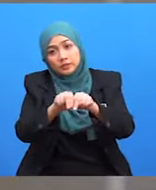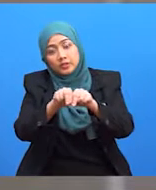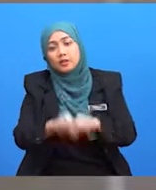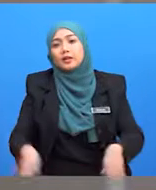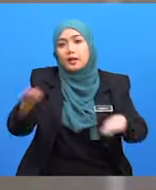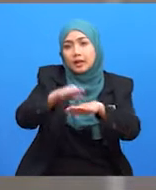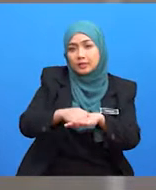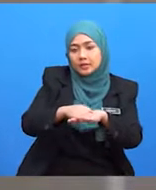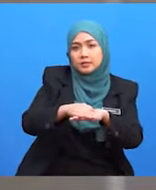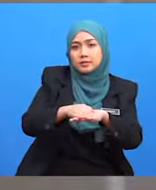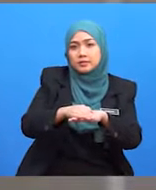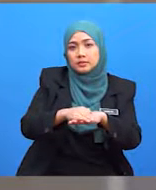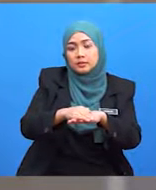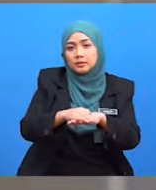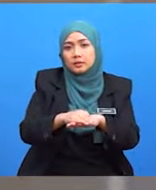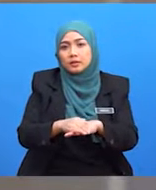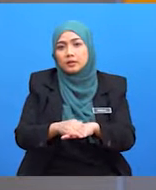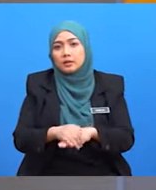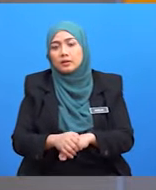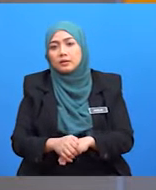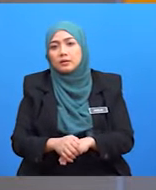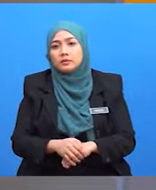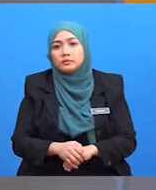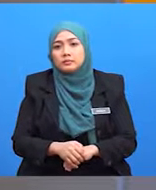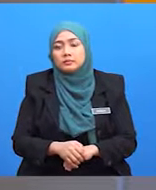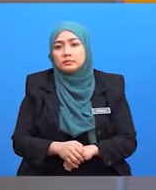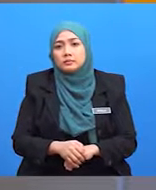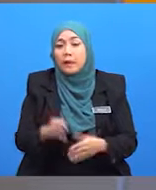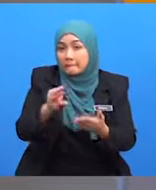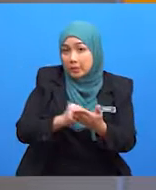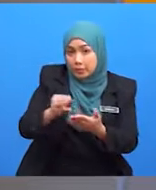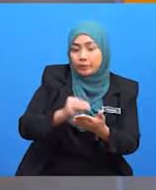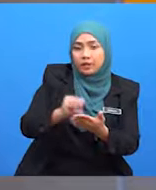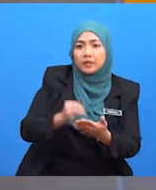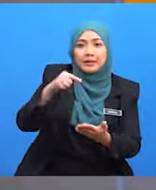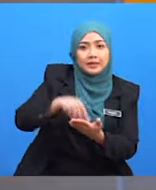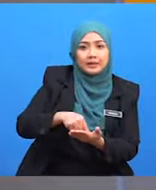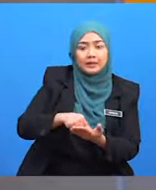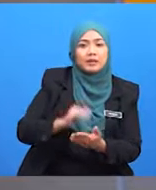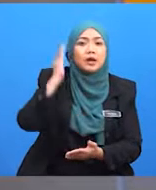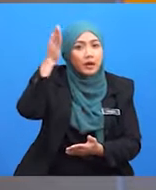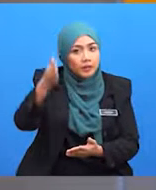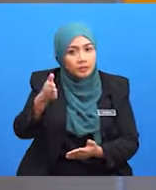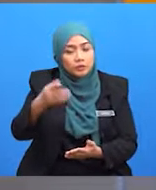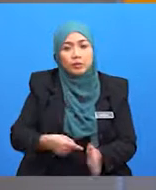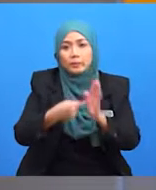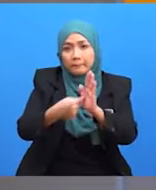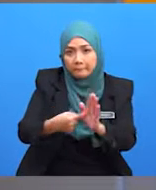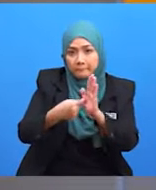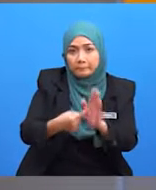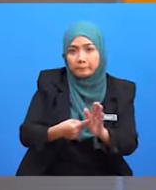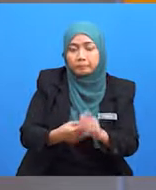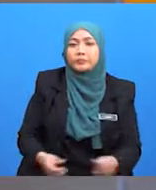dan perkhidmatan sesuatu syarikat. Manual Identity Corporate akan memperkuatkan kualiti jenama